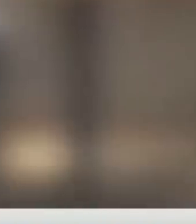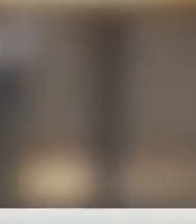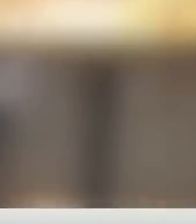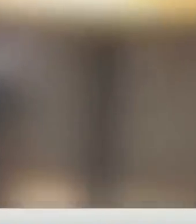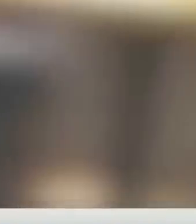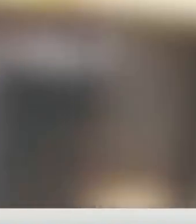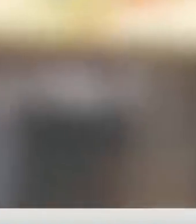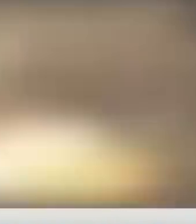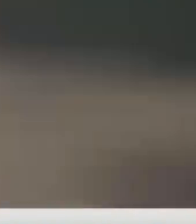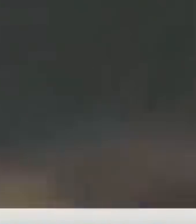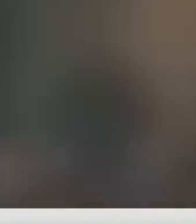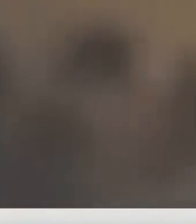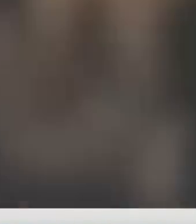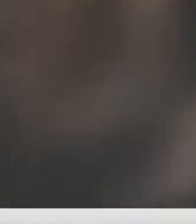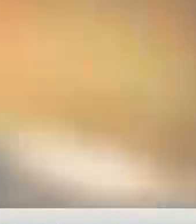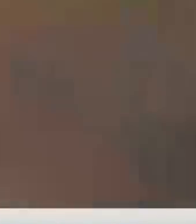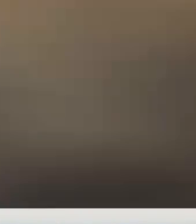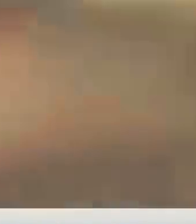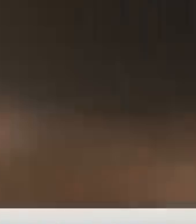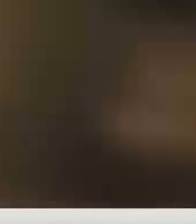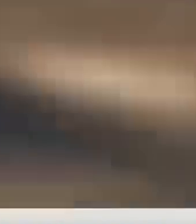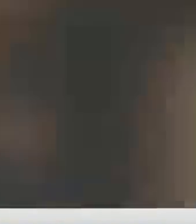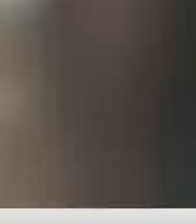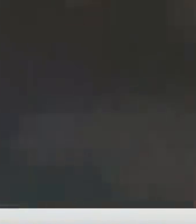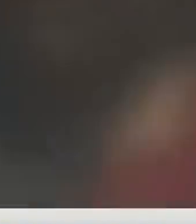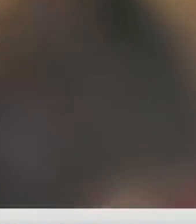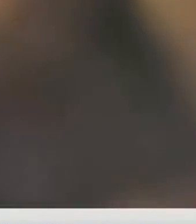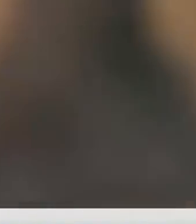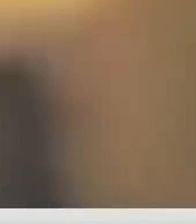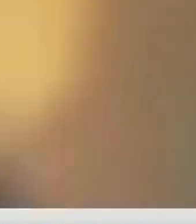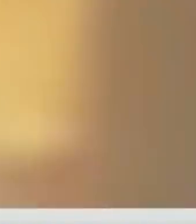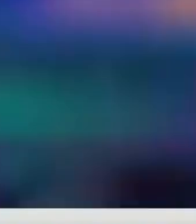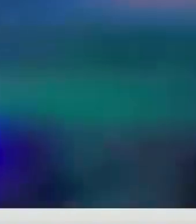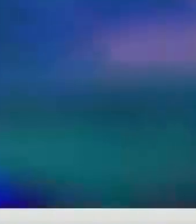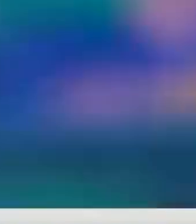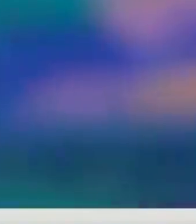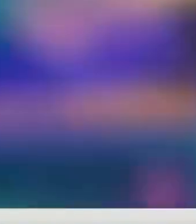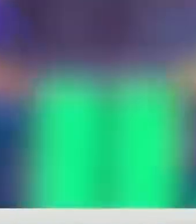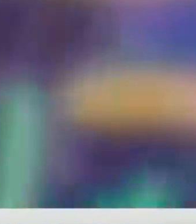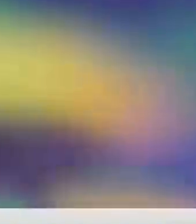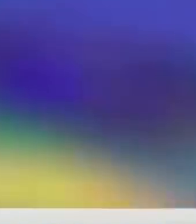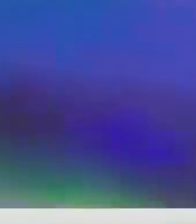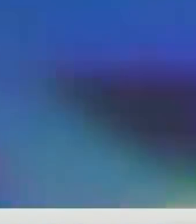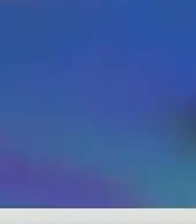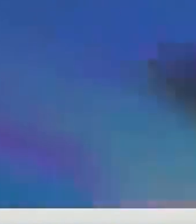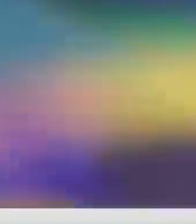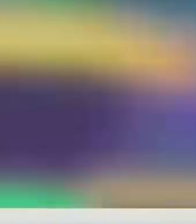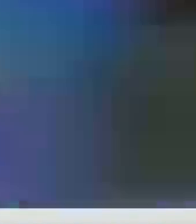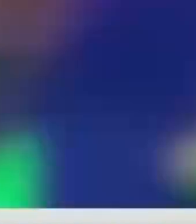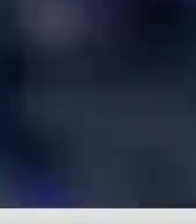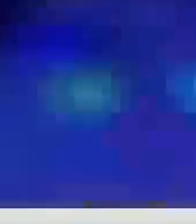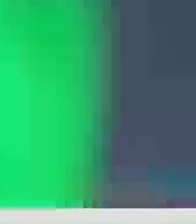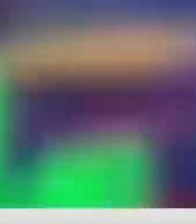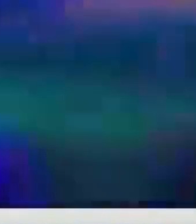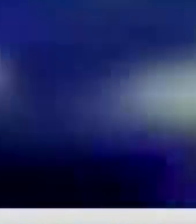того, в заведении оказывали услуги кальяна. Двери караоке-зала «Инкогнито» по проспекту Кабанбай-Батыра были открыты всю ночь,